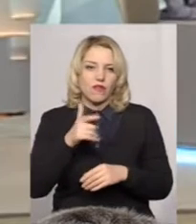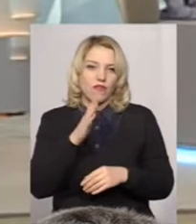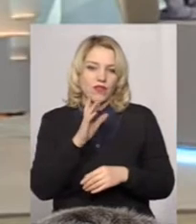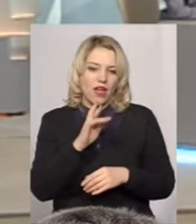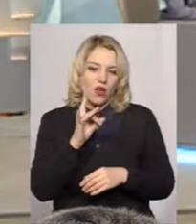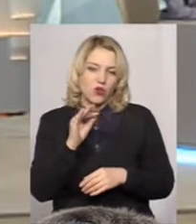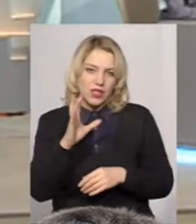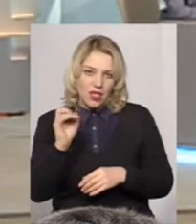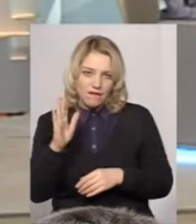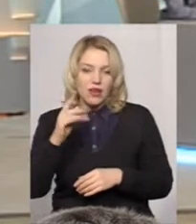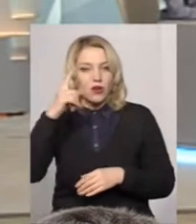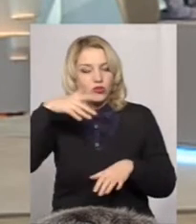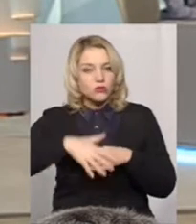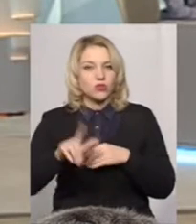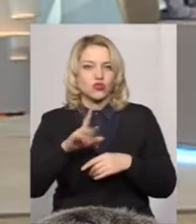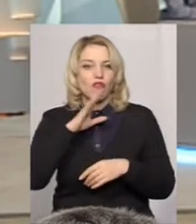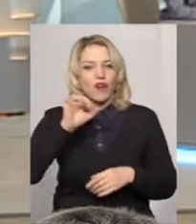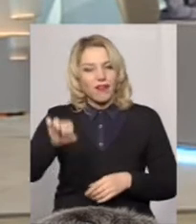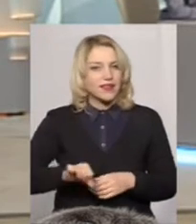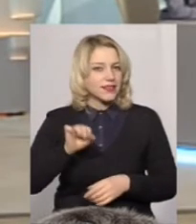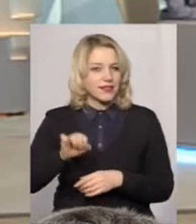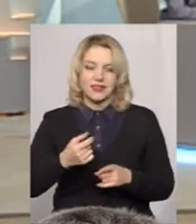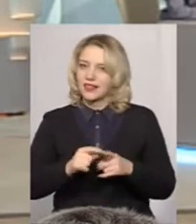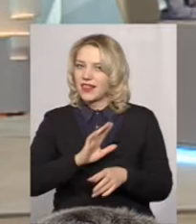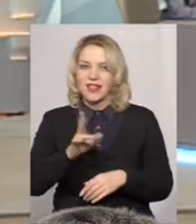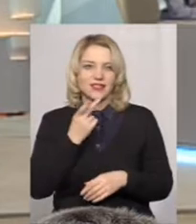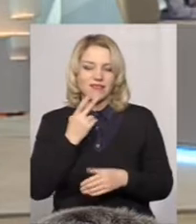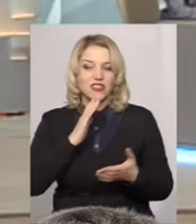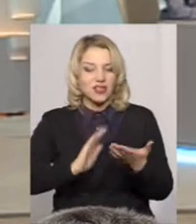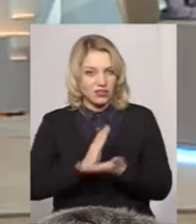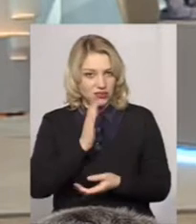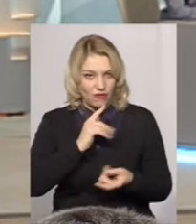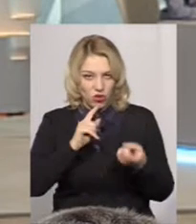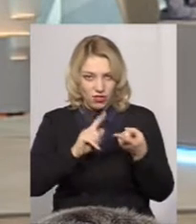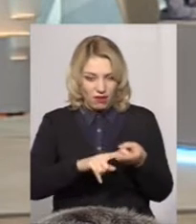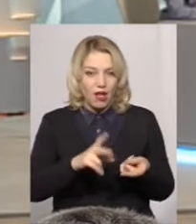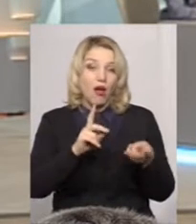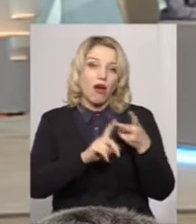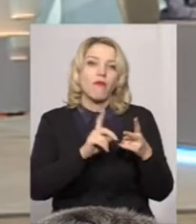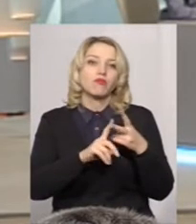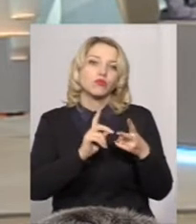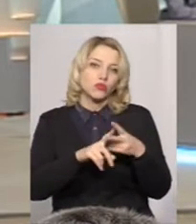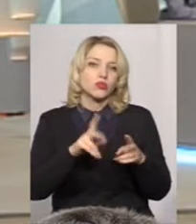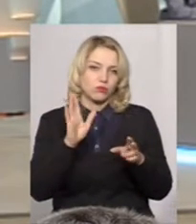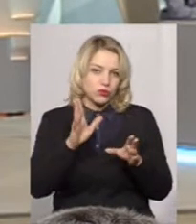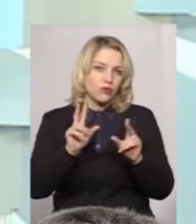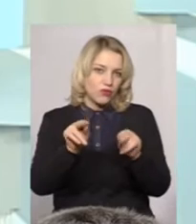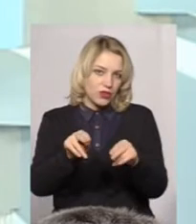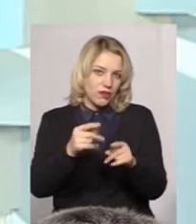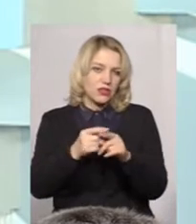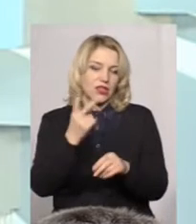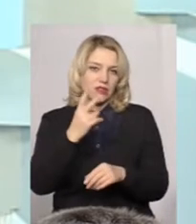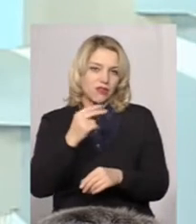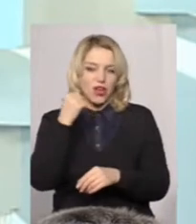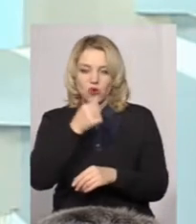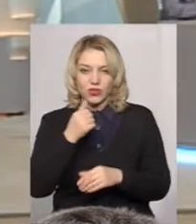крениця, всі розуміють, що крениця, по-перше, це не завжди якісна вода, а по-друге, будемо відвертими, на два роки назад в половині